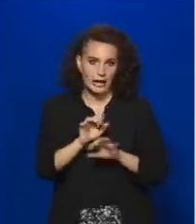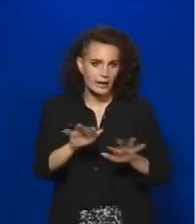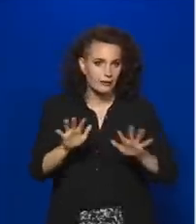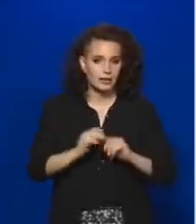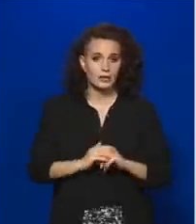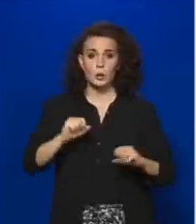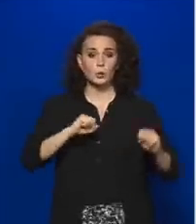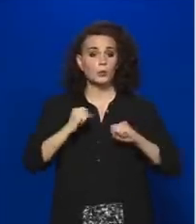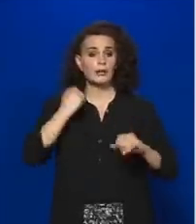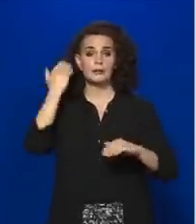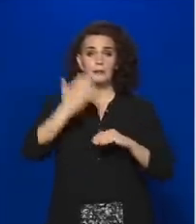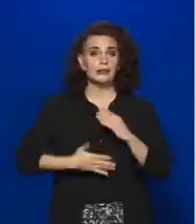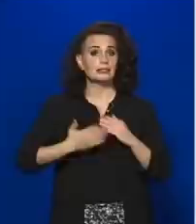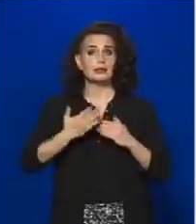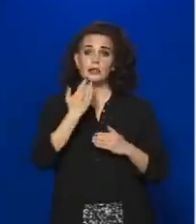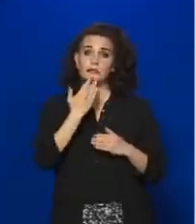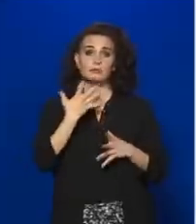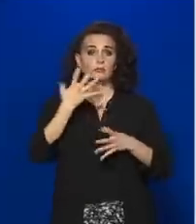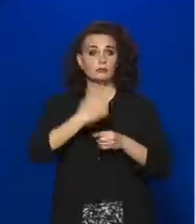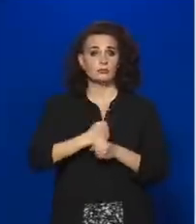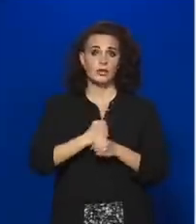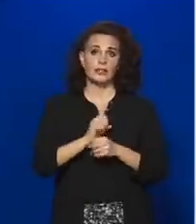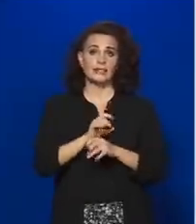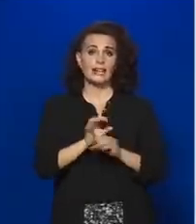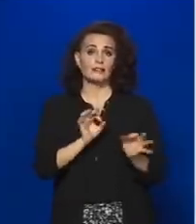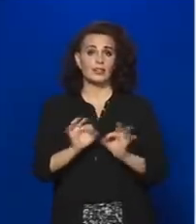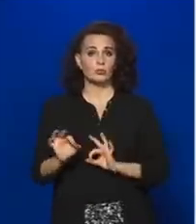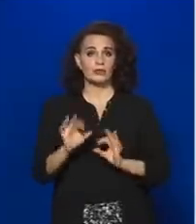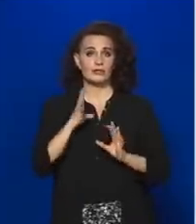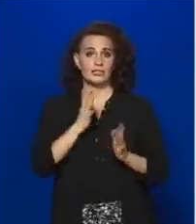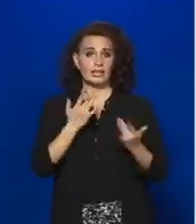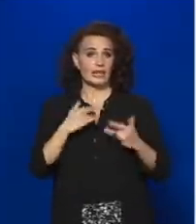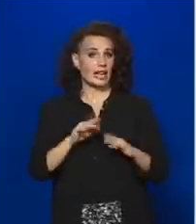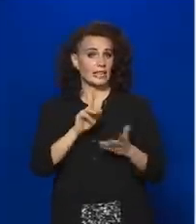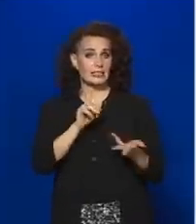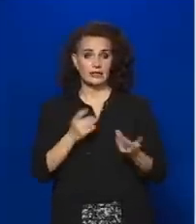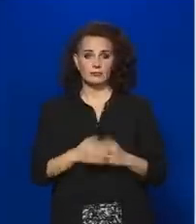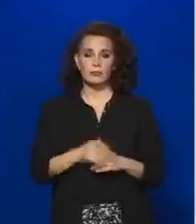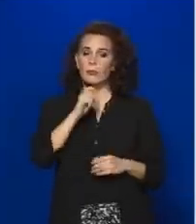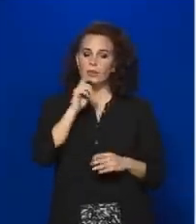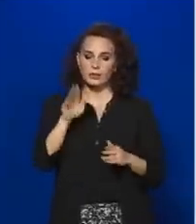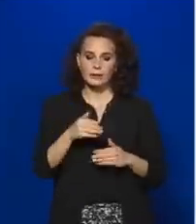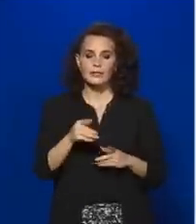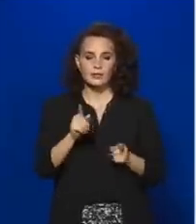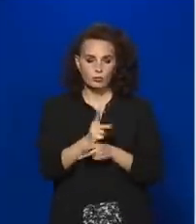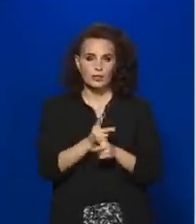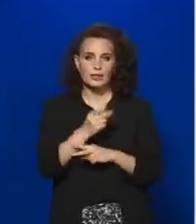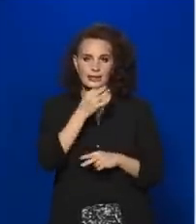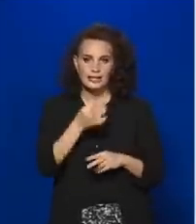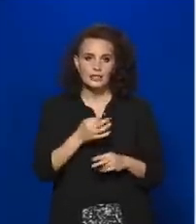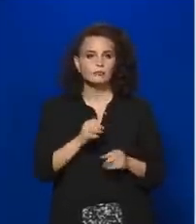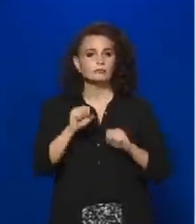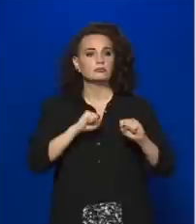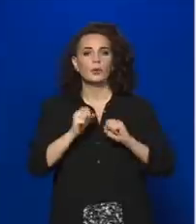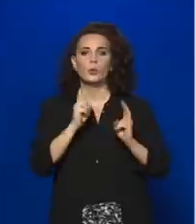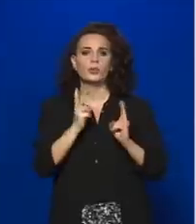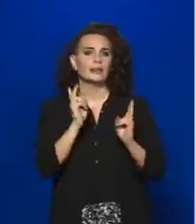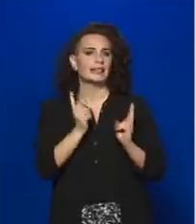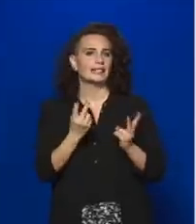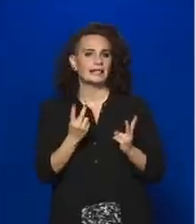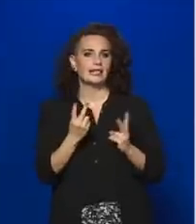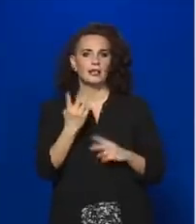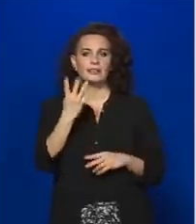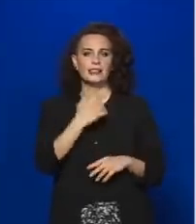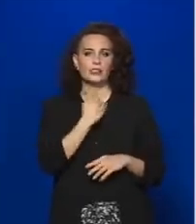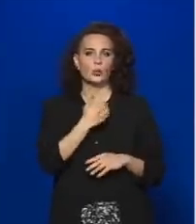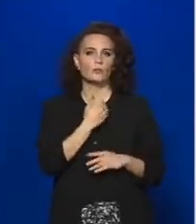meddig tervezi fenntartani a járványúgyi veszélyhelyzetet? A magyar nemzet is erről érdeklődik, hogy hogyan értékeli a kormány a négy orvos egyetem